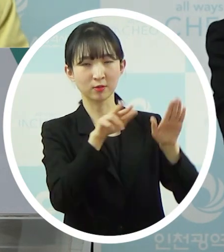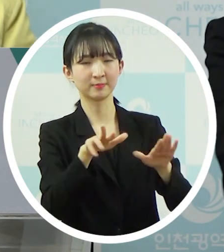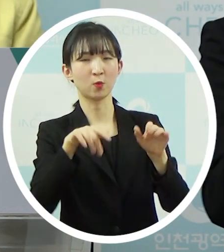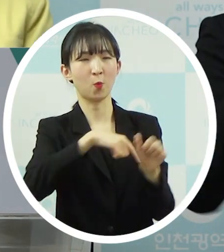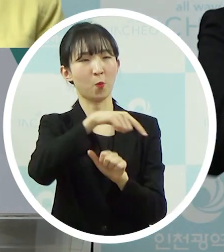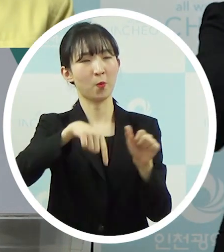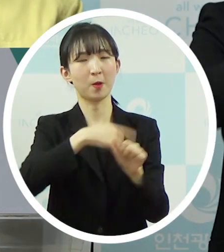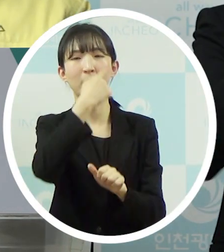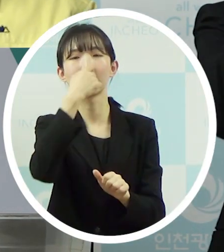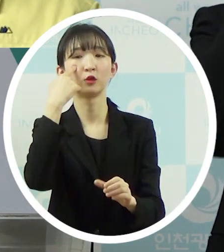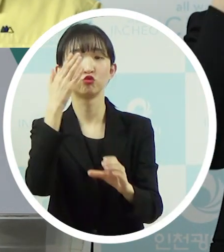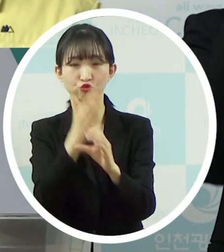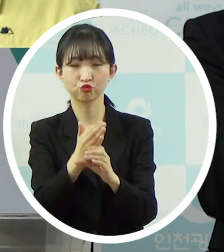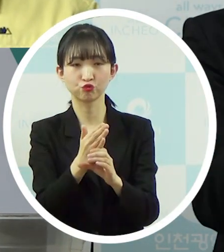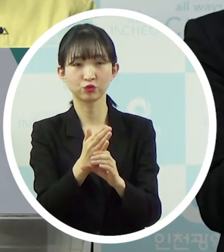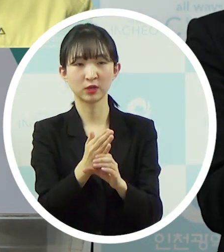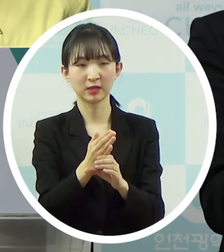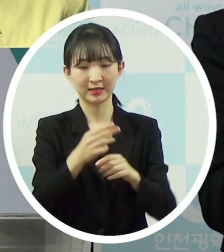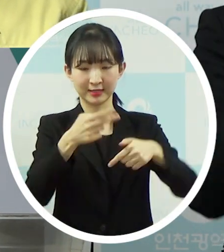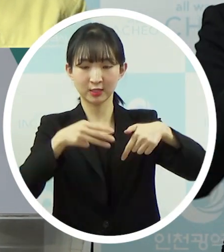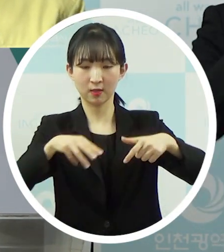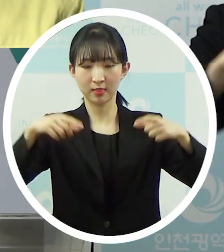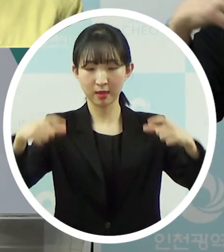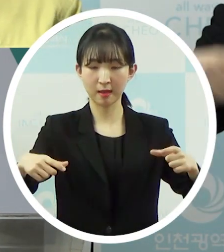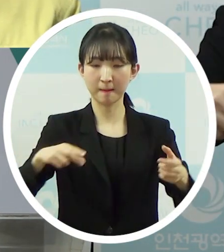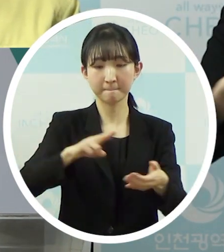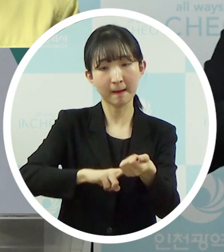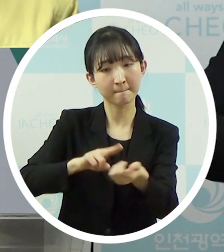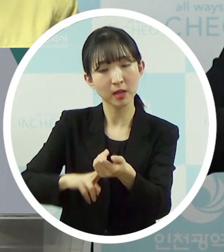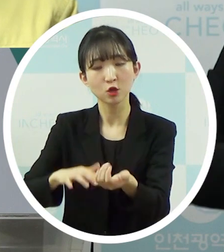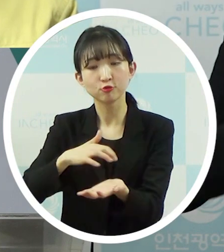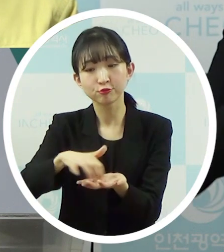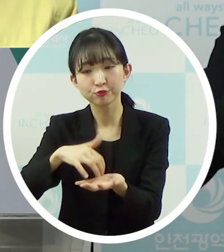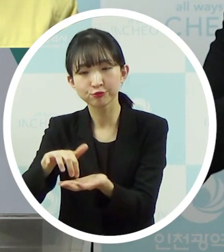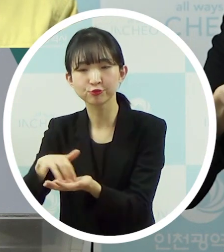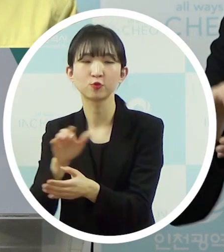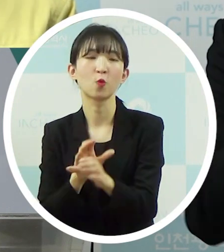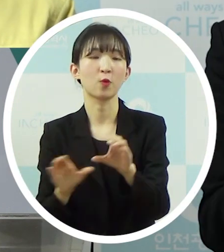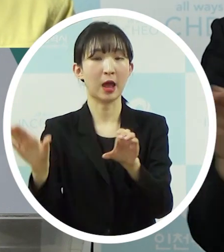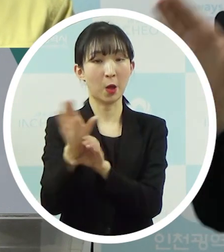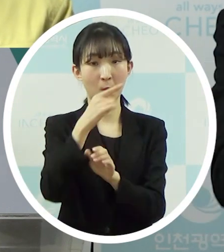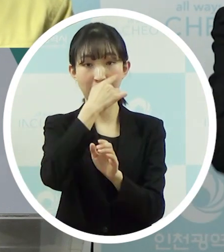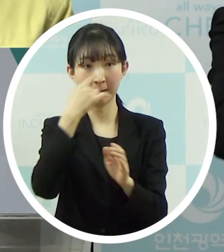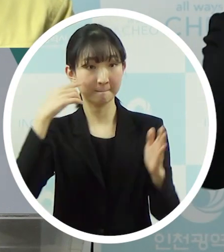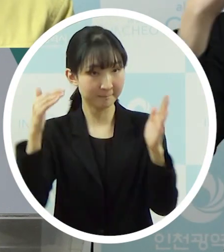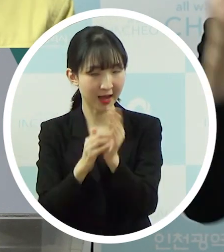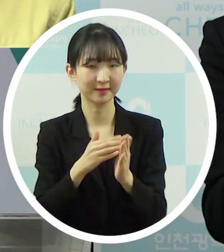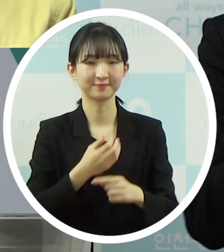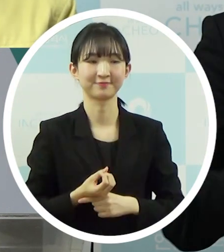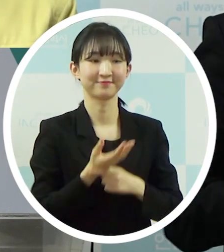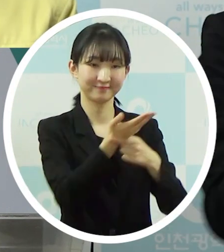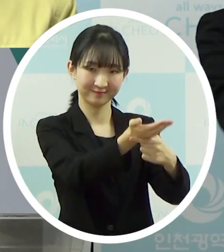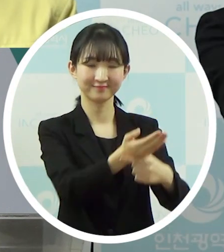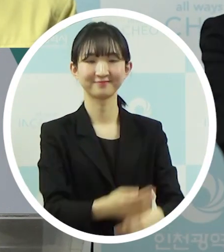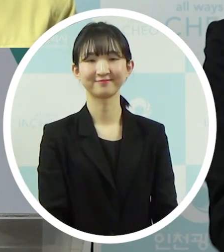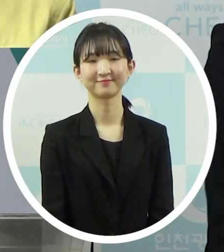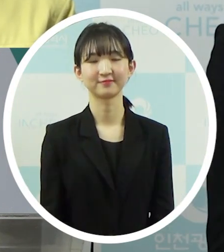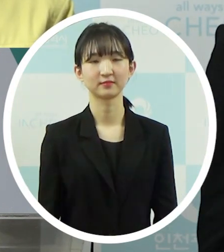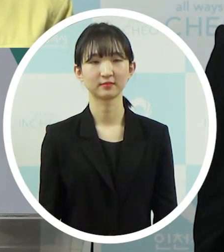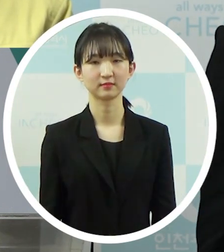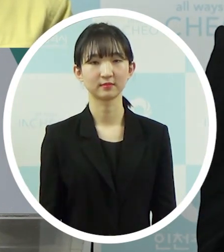상황이고 지금 관내에 얼마나 풀렸는지는 저희가 지금 추가적으로 확인을 해서 만약에 확인이 되면 알려드리도록 그렇게 하겠습니다.